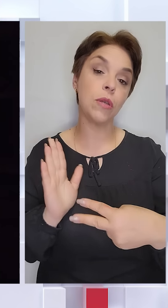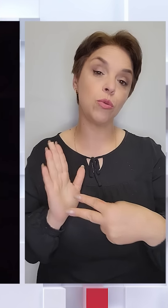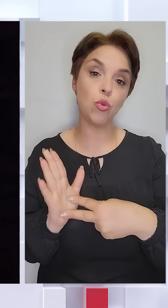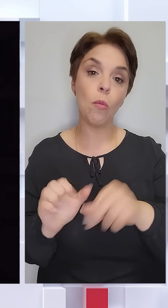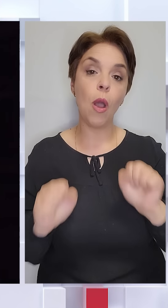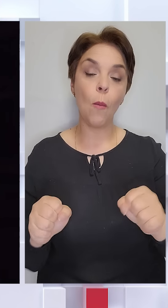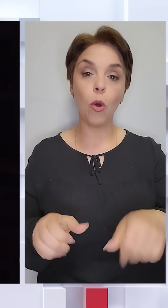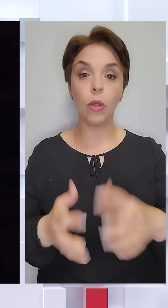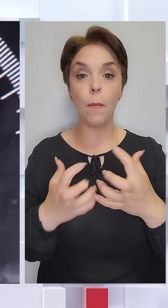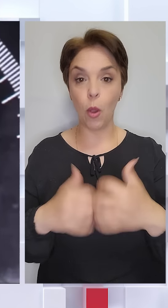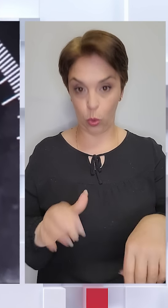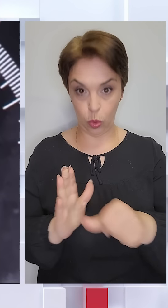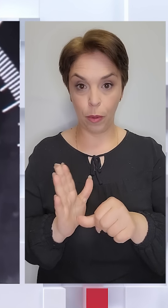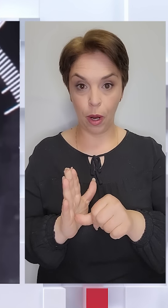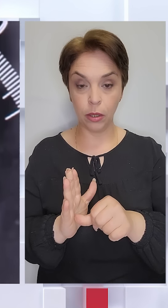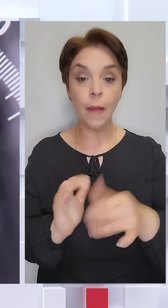мотопіхотної бригади.